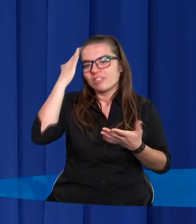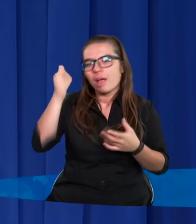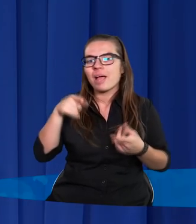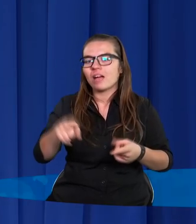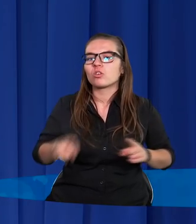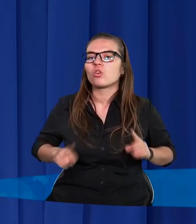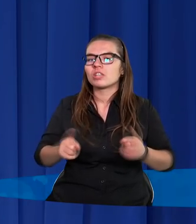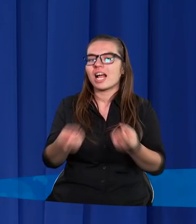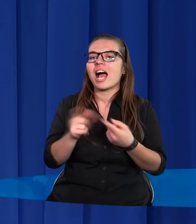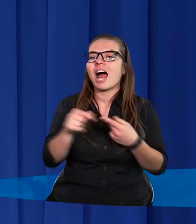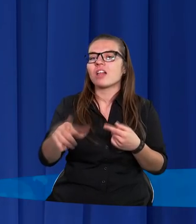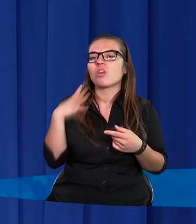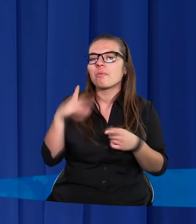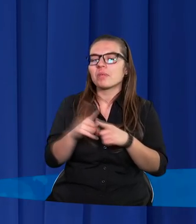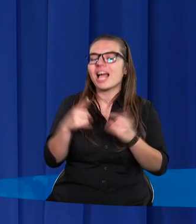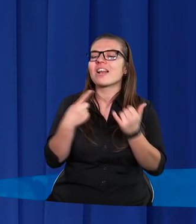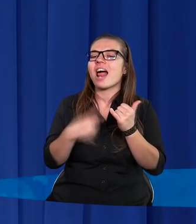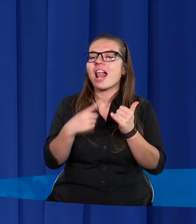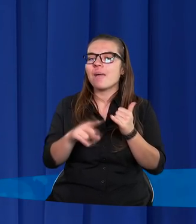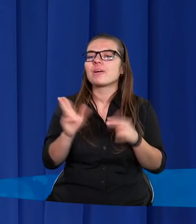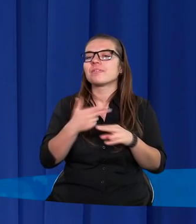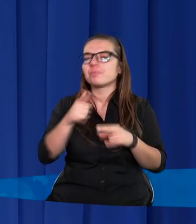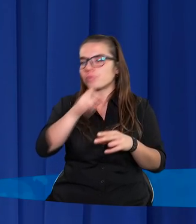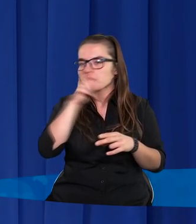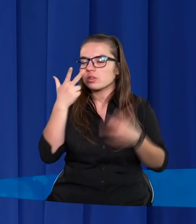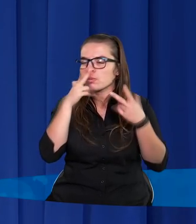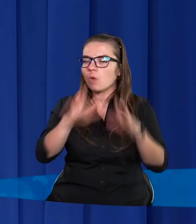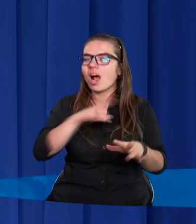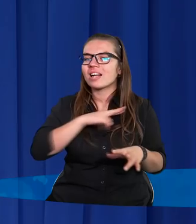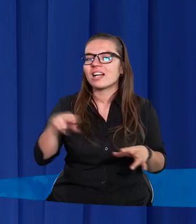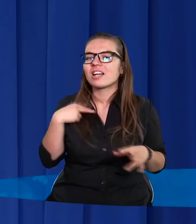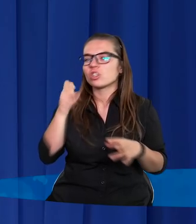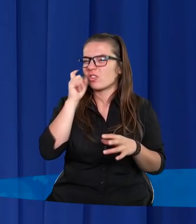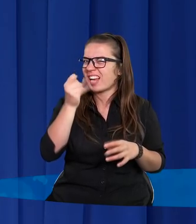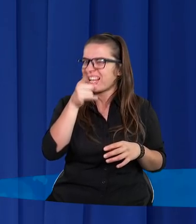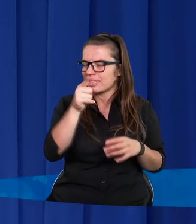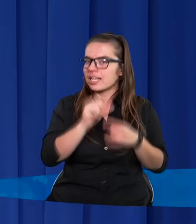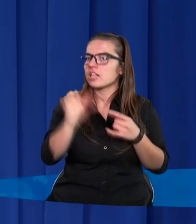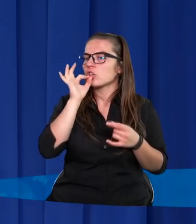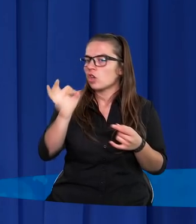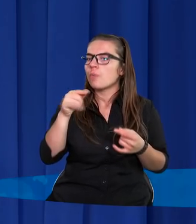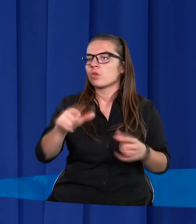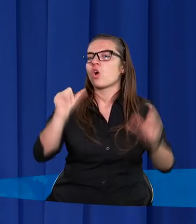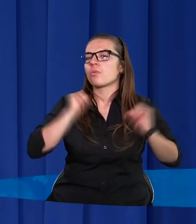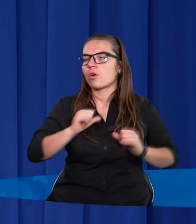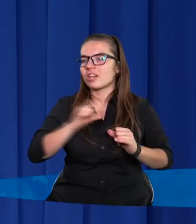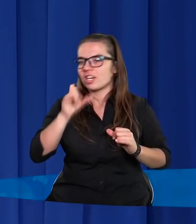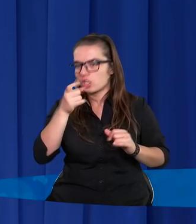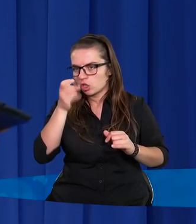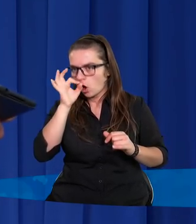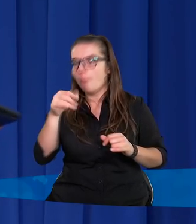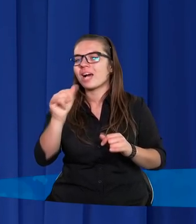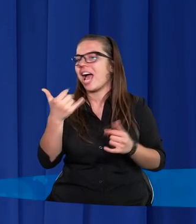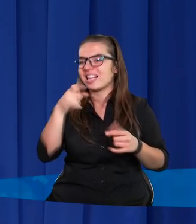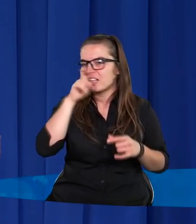jak to działa, ale to był też taki element, który pokazywał nam, zobacz człowieku, jak ty jesteś dobry, to się spodziewaj czegoś dobrego, a jak